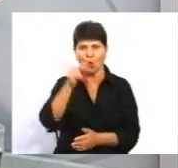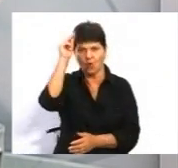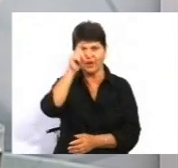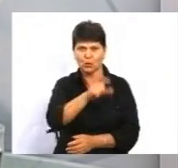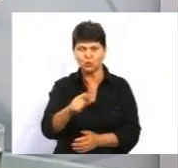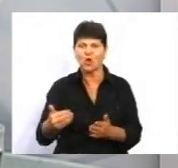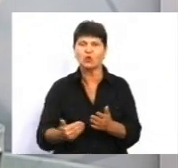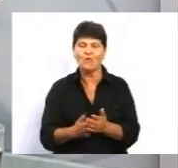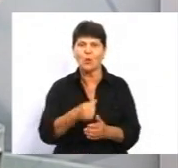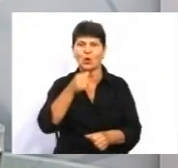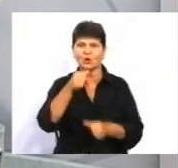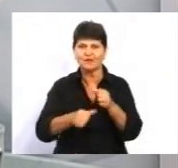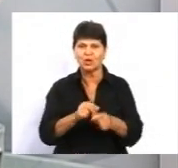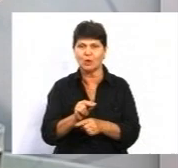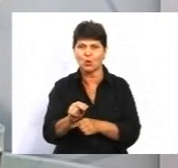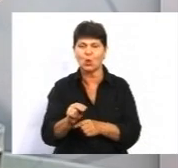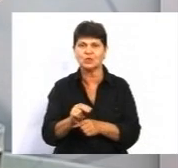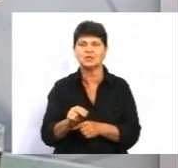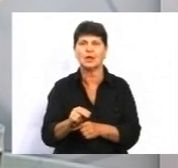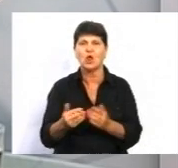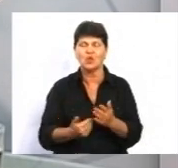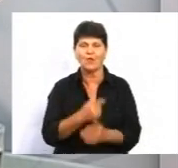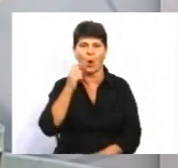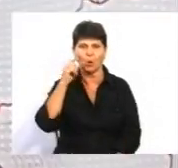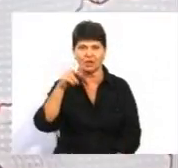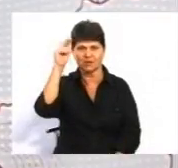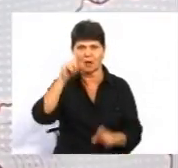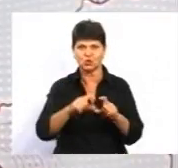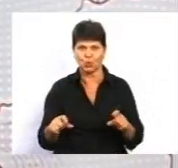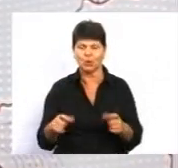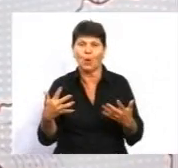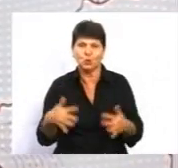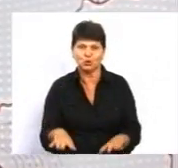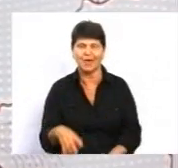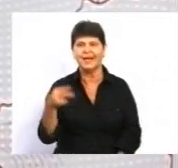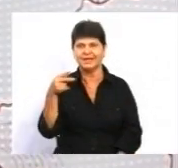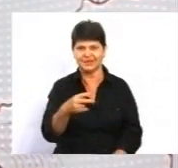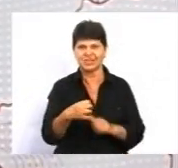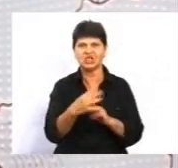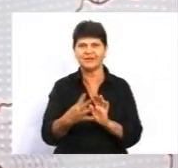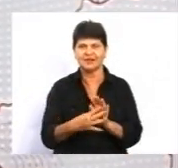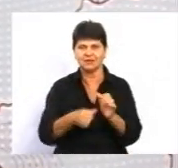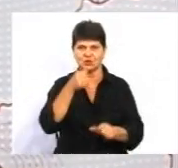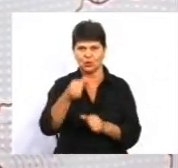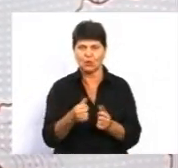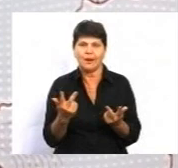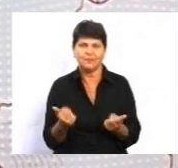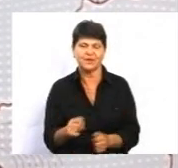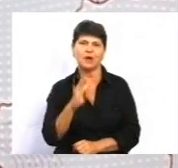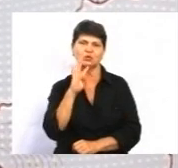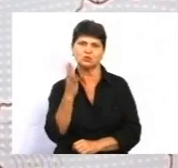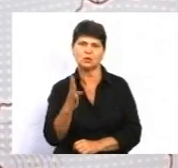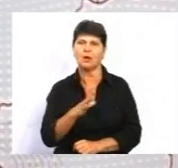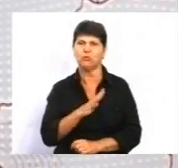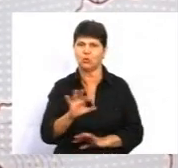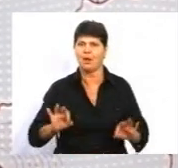навчальному році для нової української школи. Вже 2019 року, так. У нас чотири роки було в пілоті